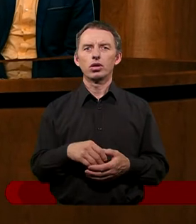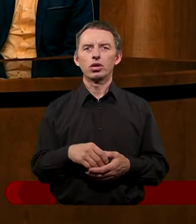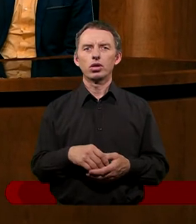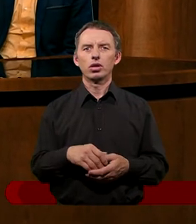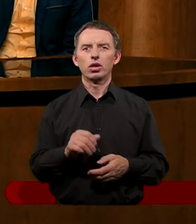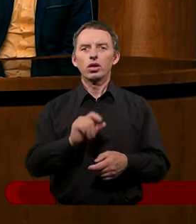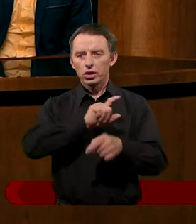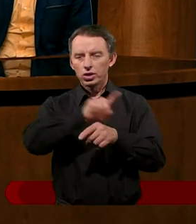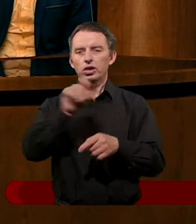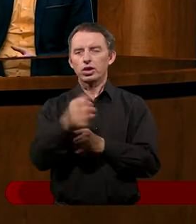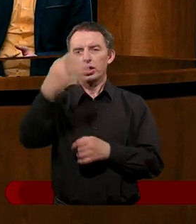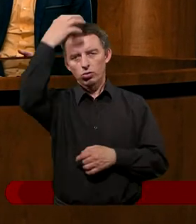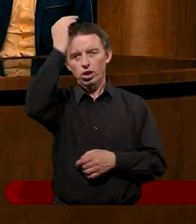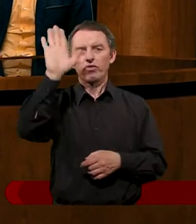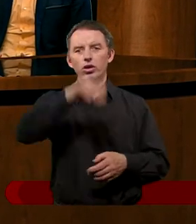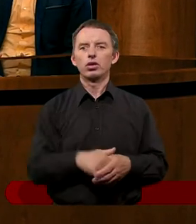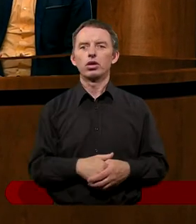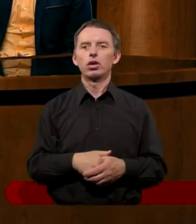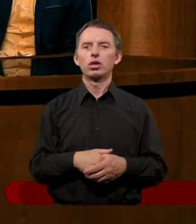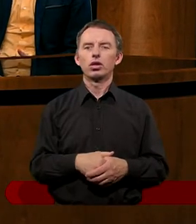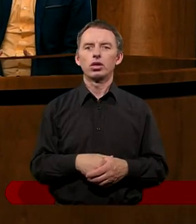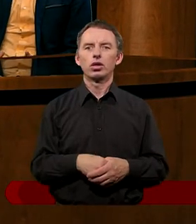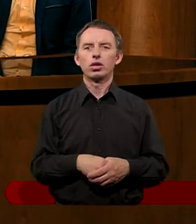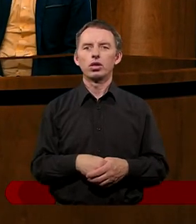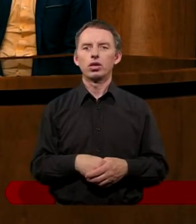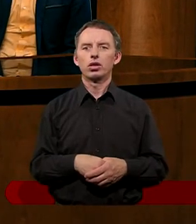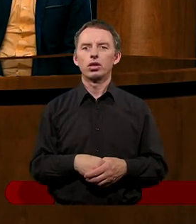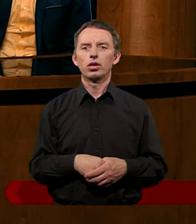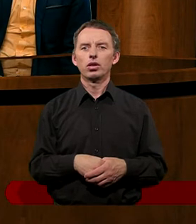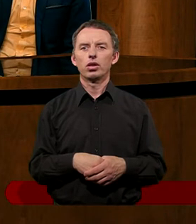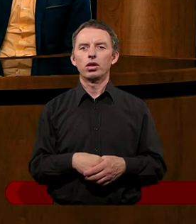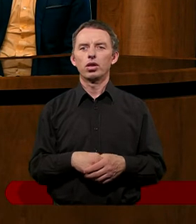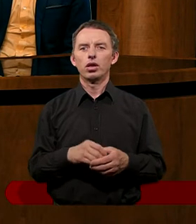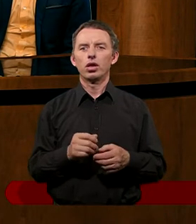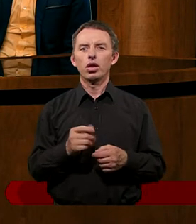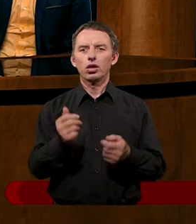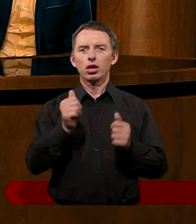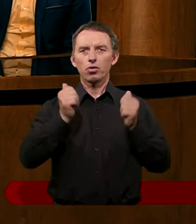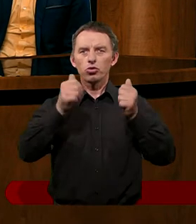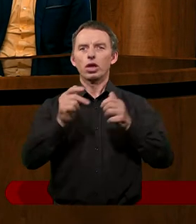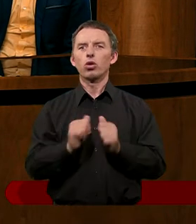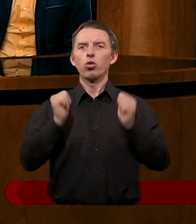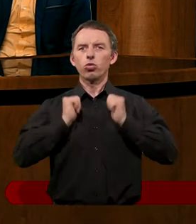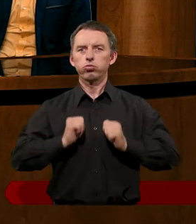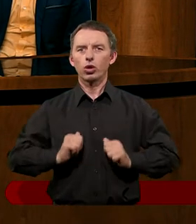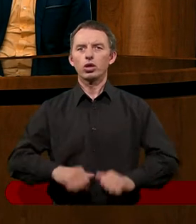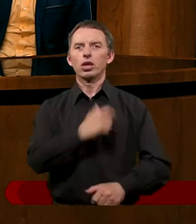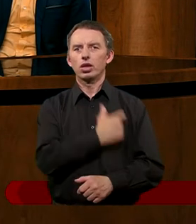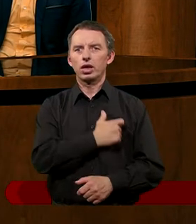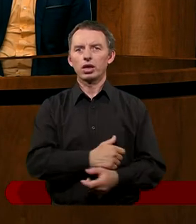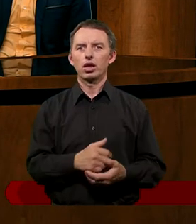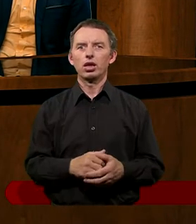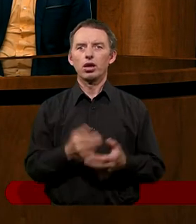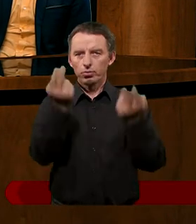Jeszcze lepsza niż ta pierwsza. Ale kto to jest taki pokornego serca, kto ma pokorne